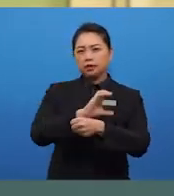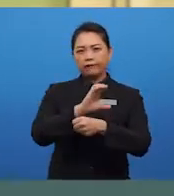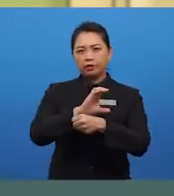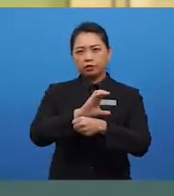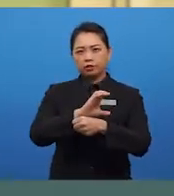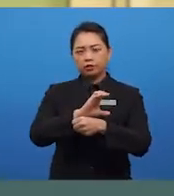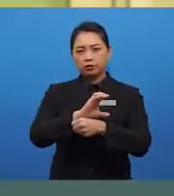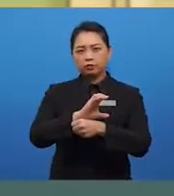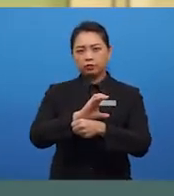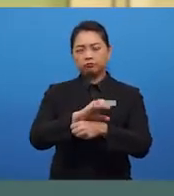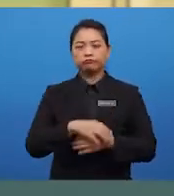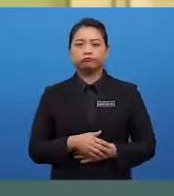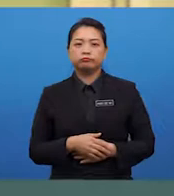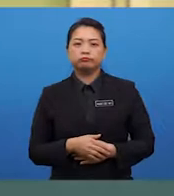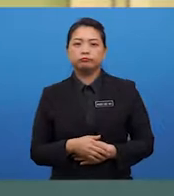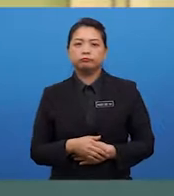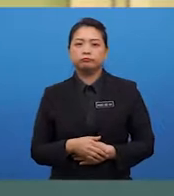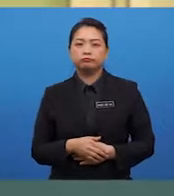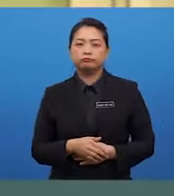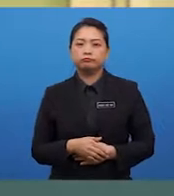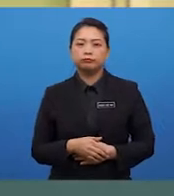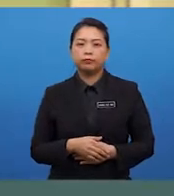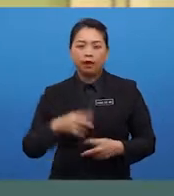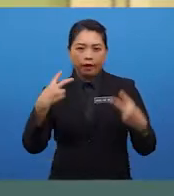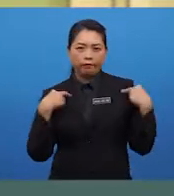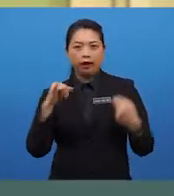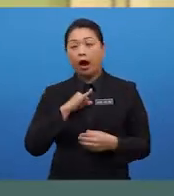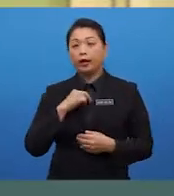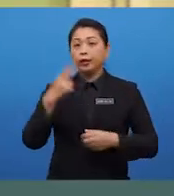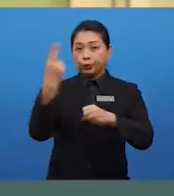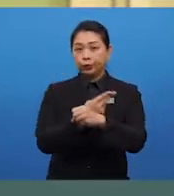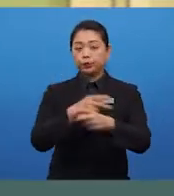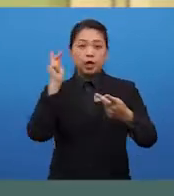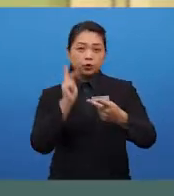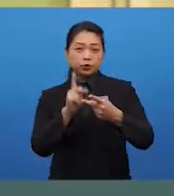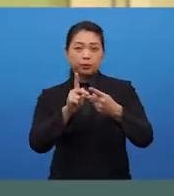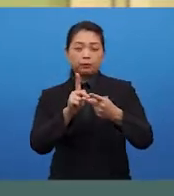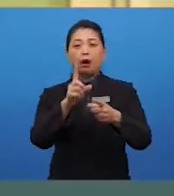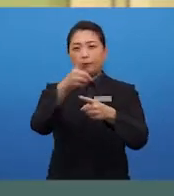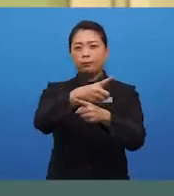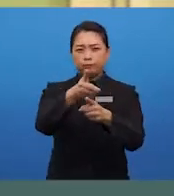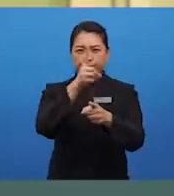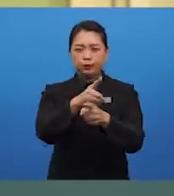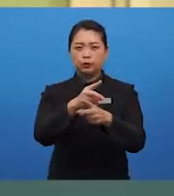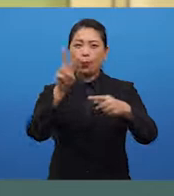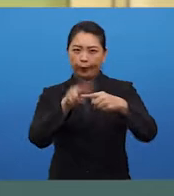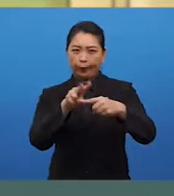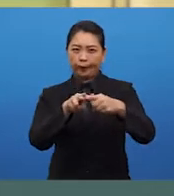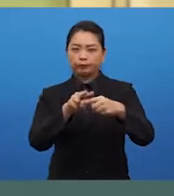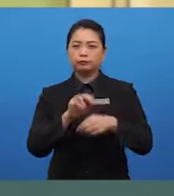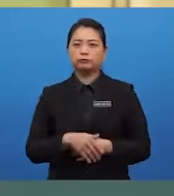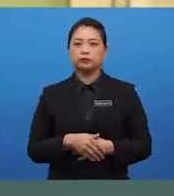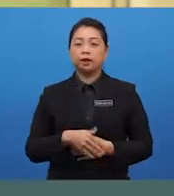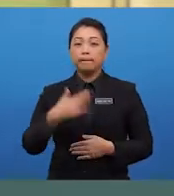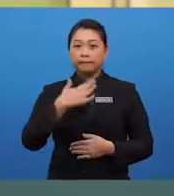and clarity? Have I used suitable vocabulary? my sentences are